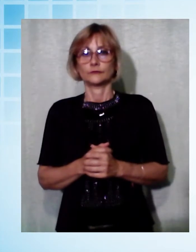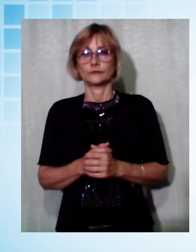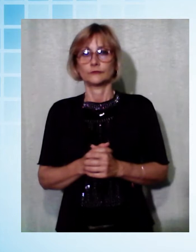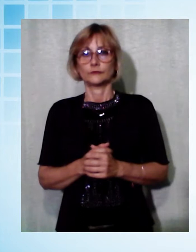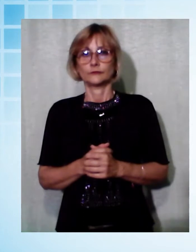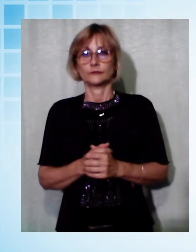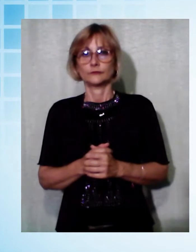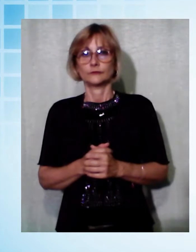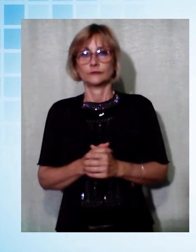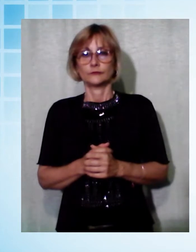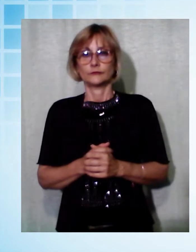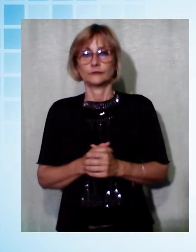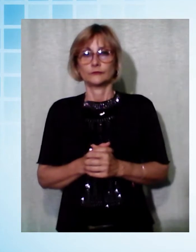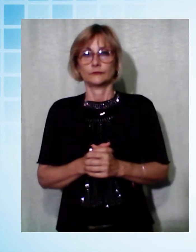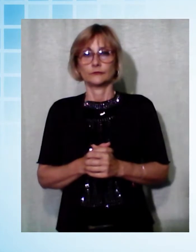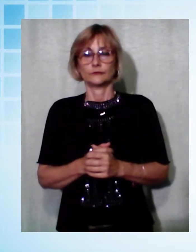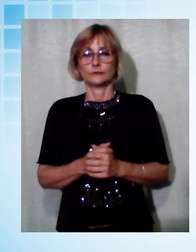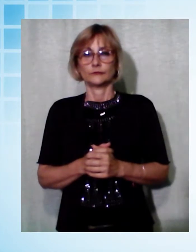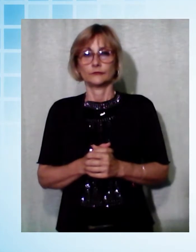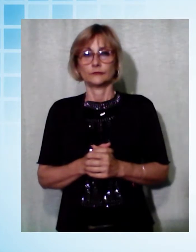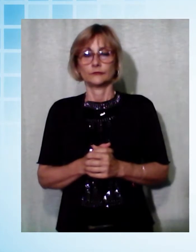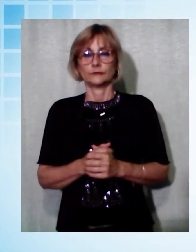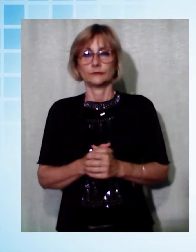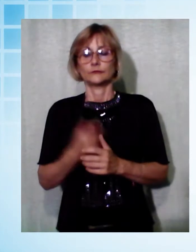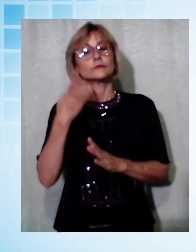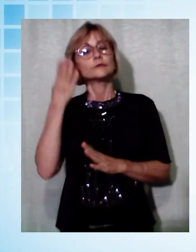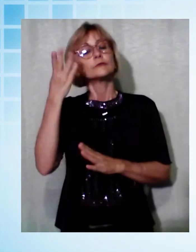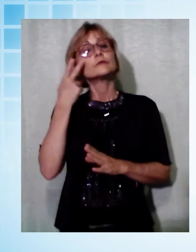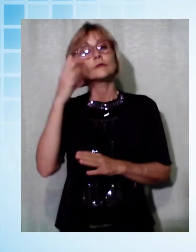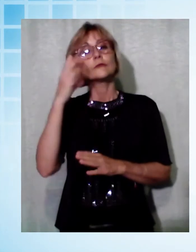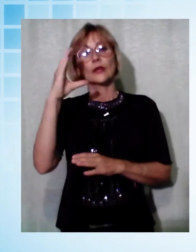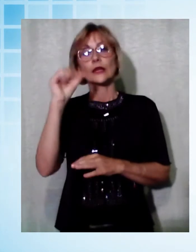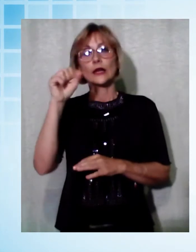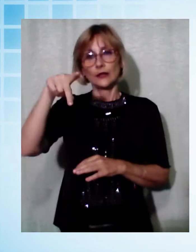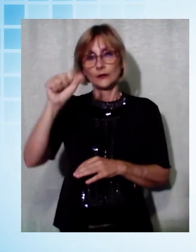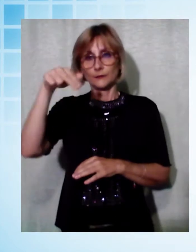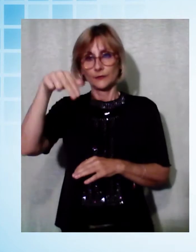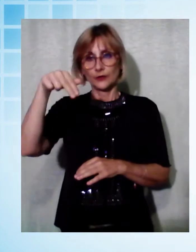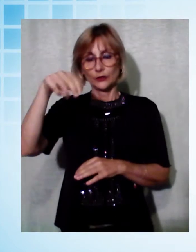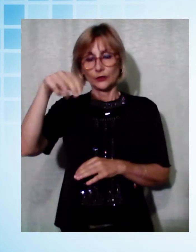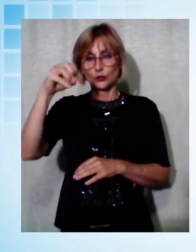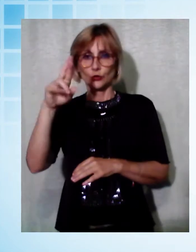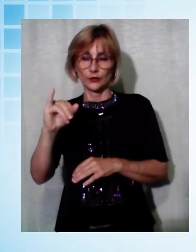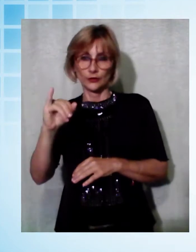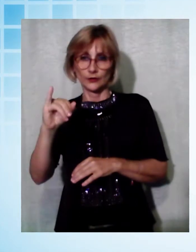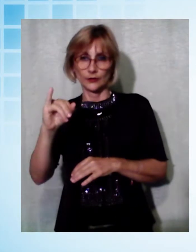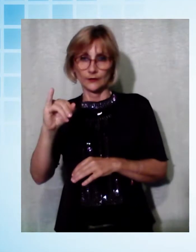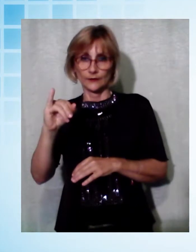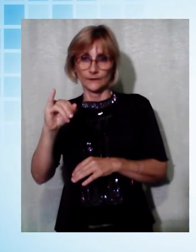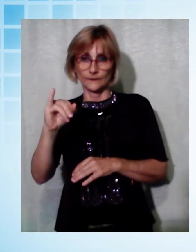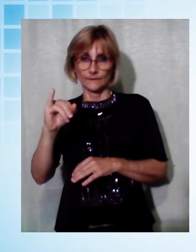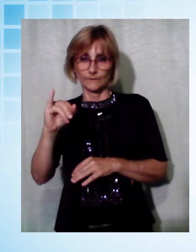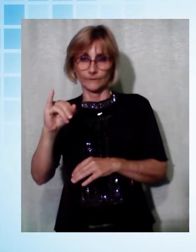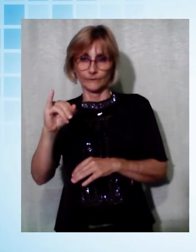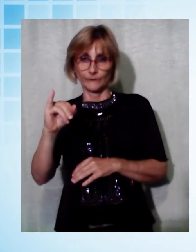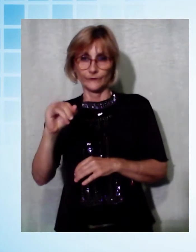argomento, ci spostiamo nella piana di Lucca a Capannori per l'inaugurazione del giardino attrezzato intitolato al maestro Giulio